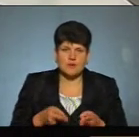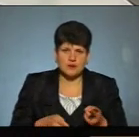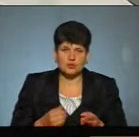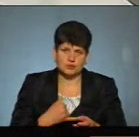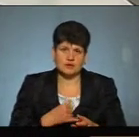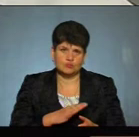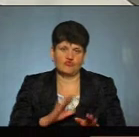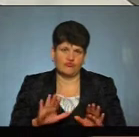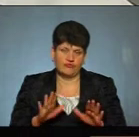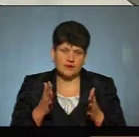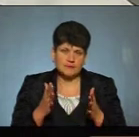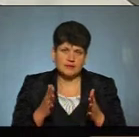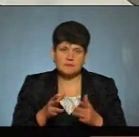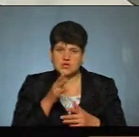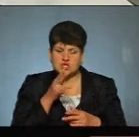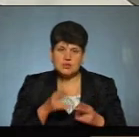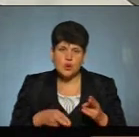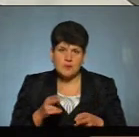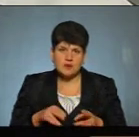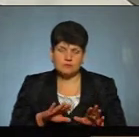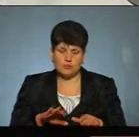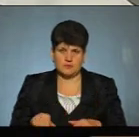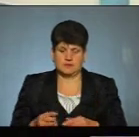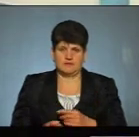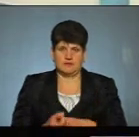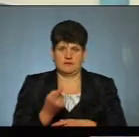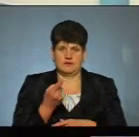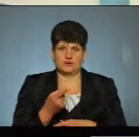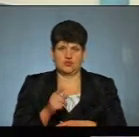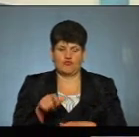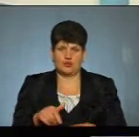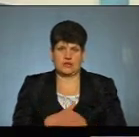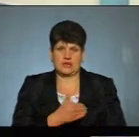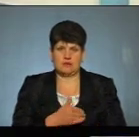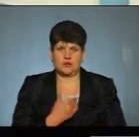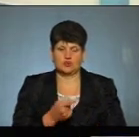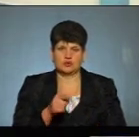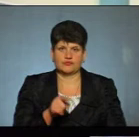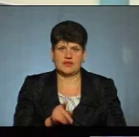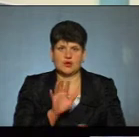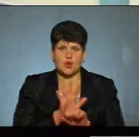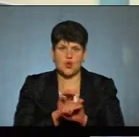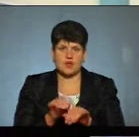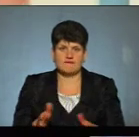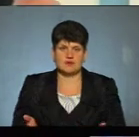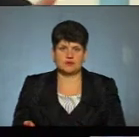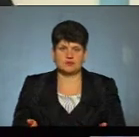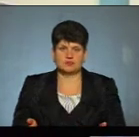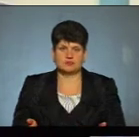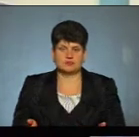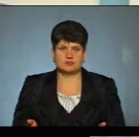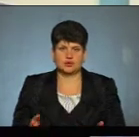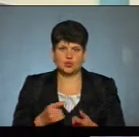випадок був. Під час операції, чи там після неї, виявляється, що у людини температура, що вона має коронавірус, і тут